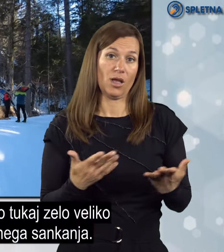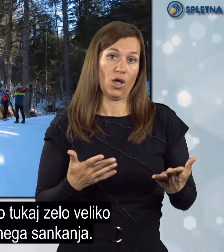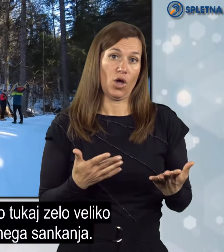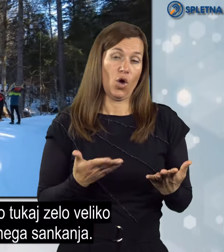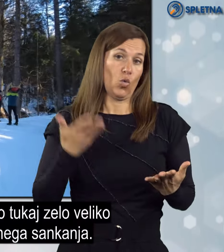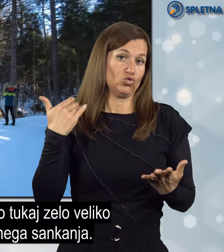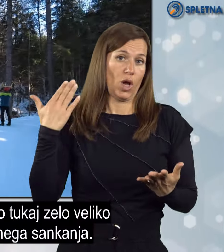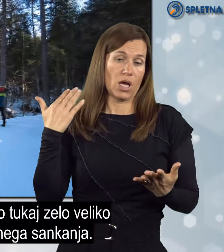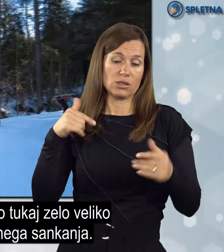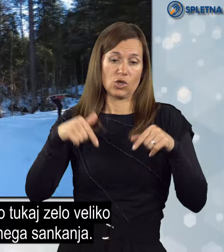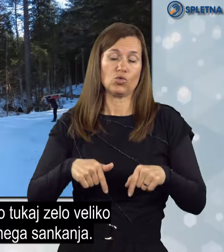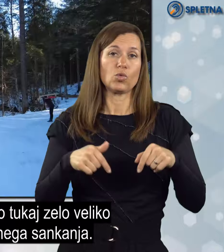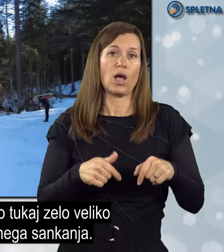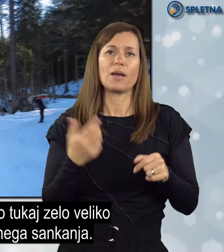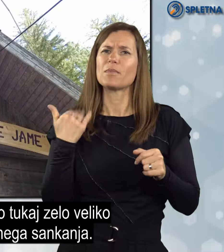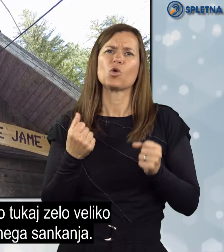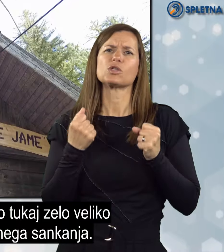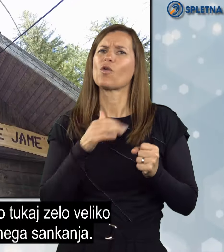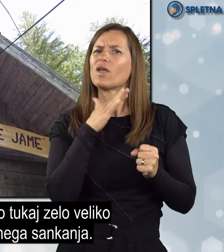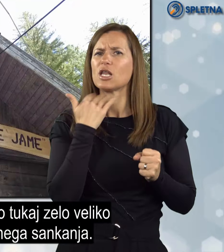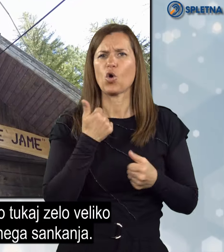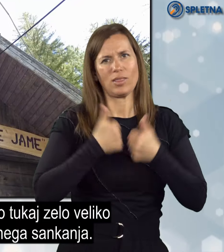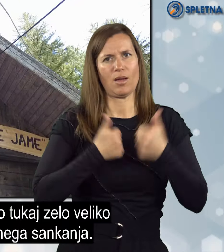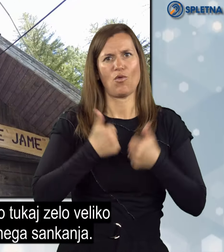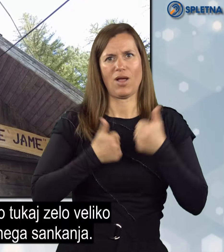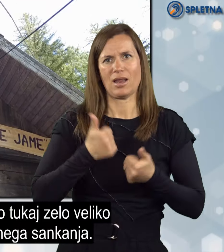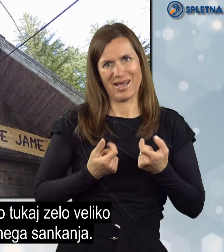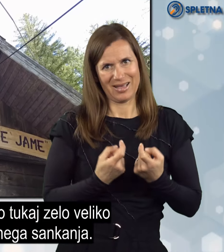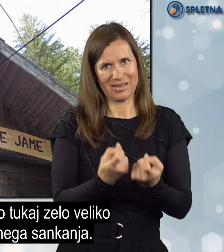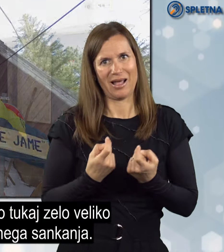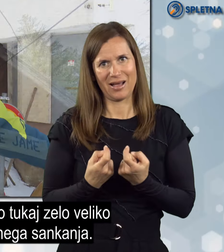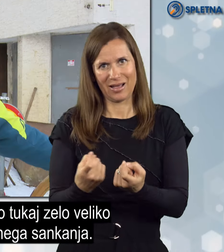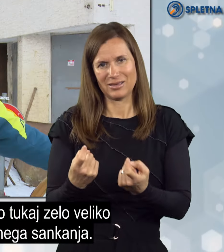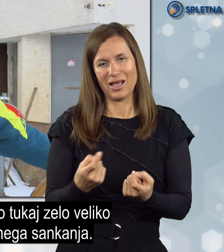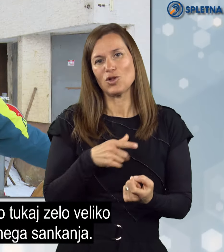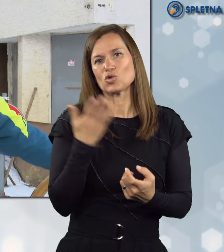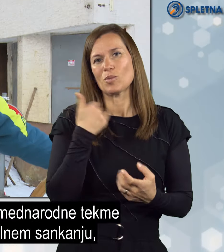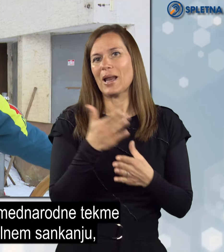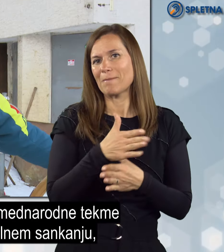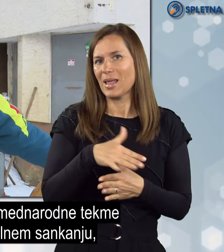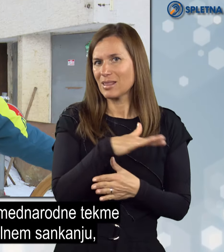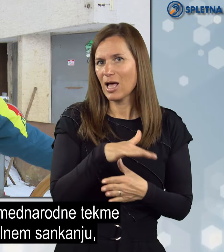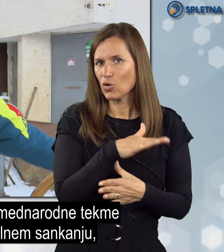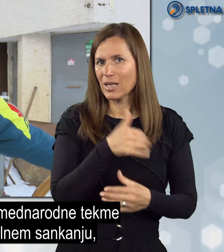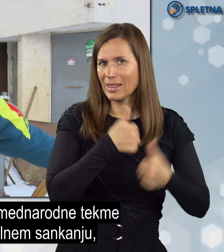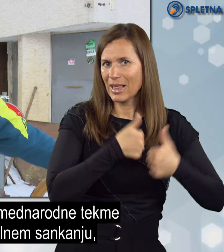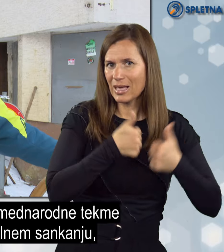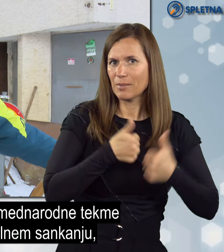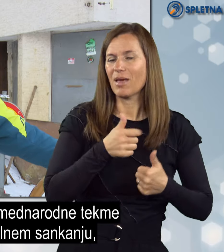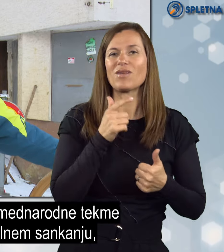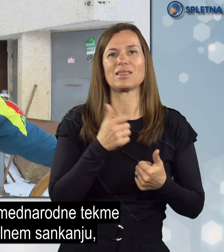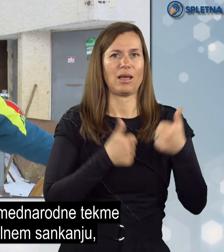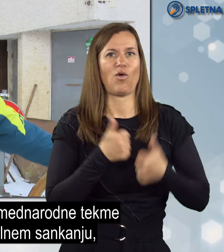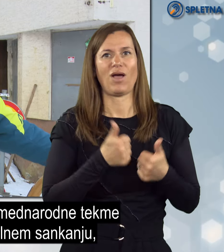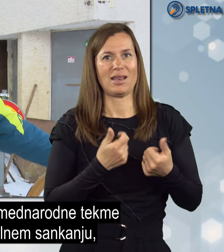Seveda v časek je bil tukaj zelo veliko tekmovalnega sankanja, se pravi so bile tukaj mednarodne